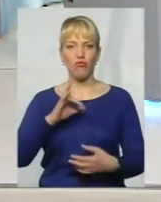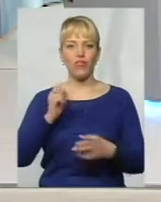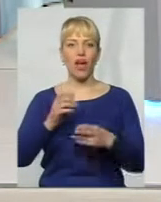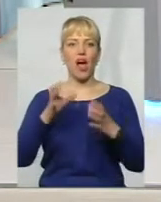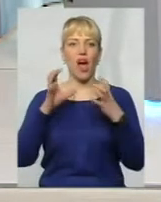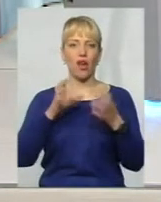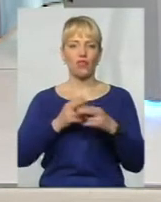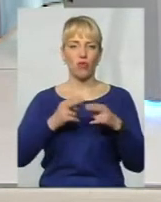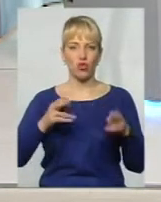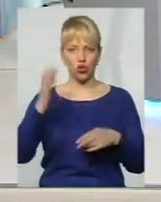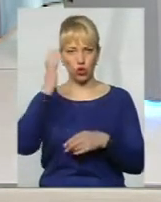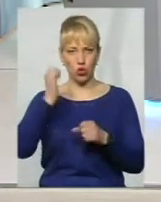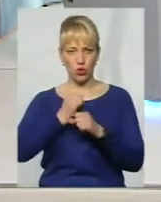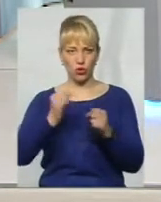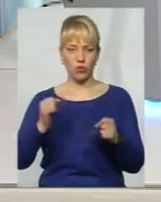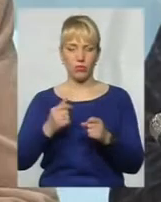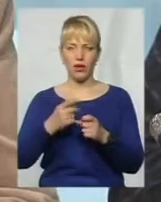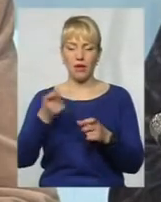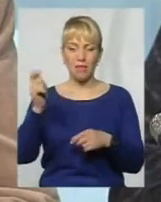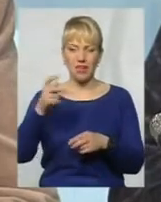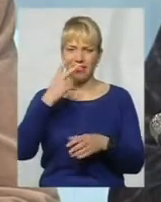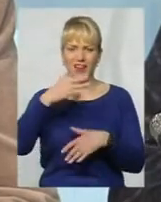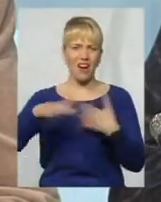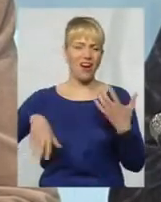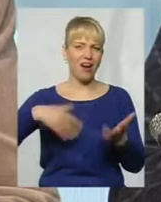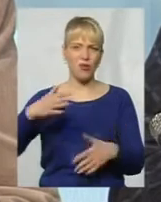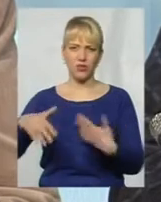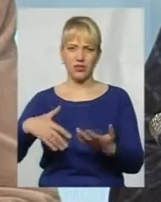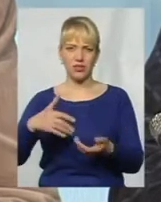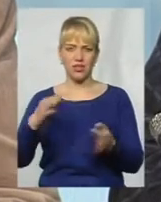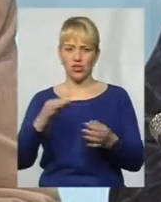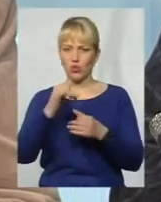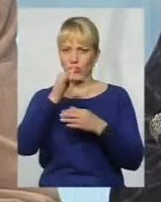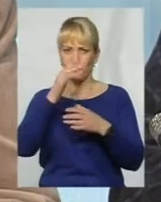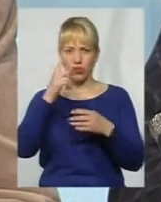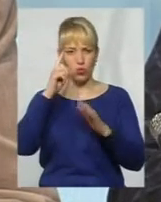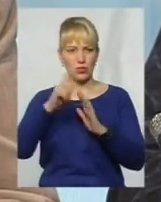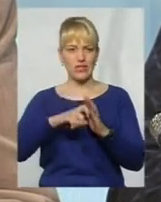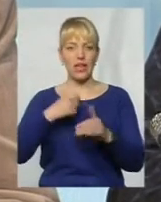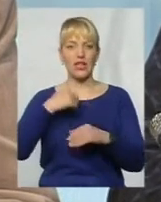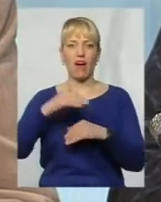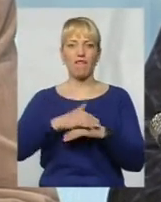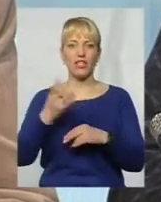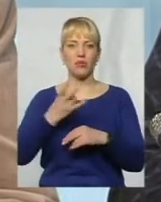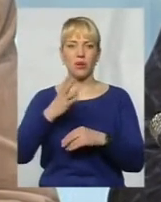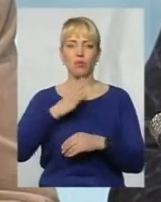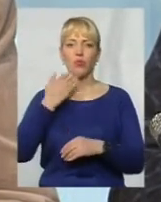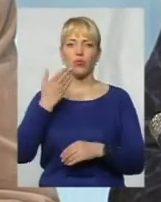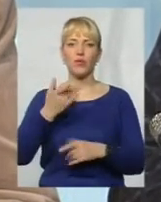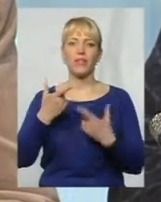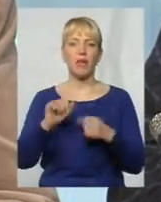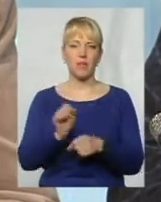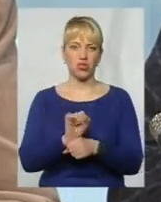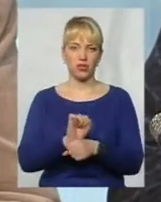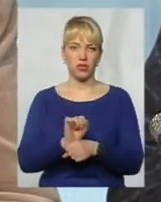приїхали, звісно, хаос, нічого не можна знати, а вечора нам треба було доповісти, де машини.